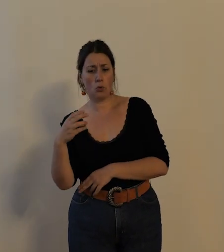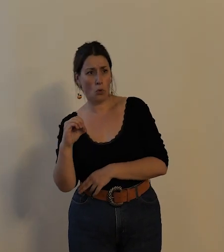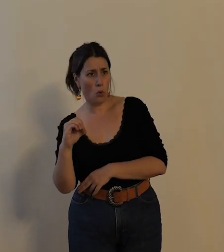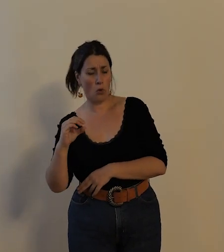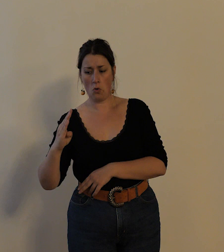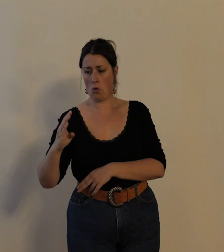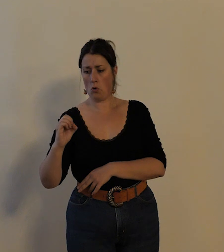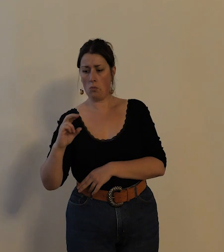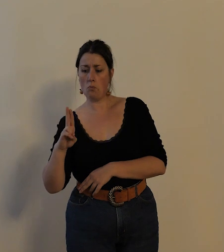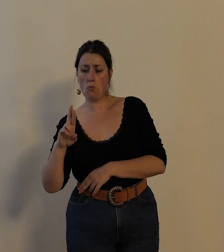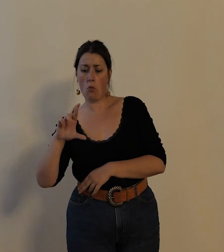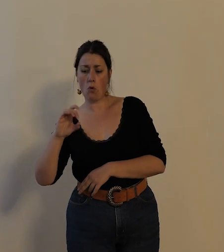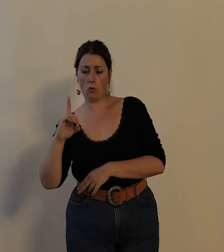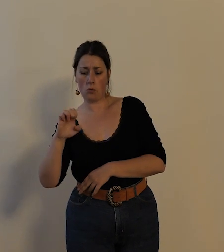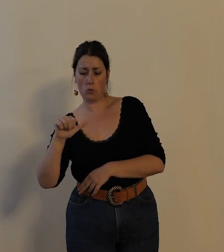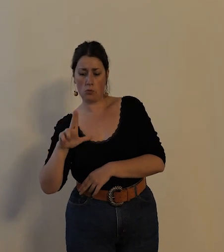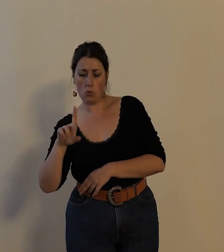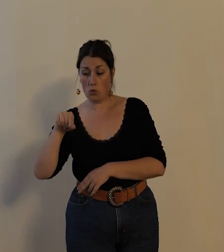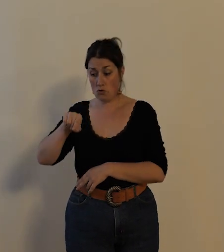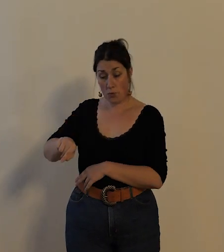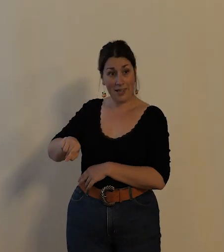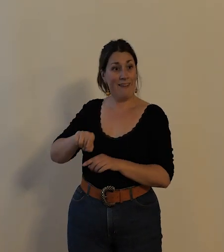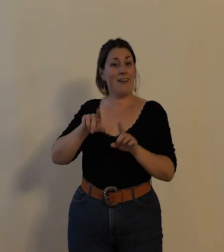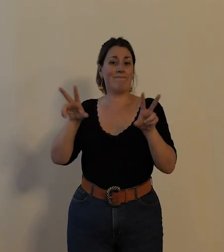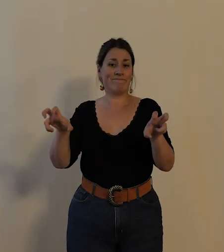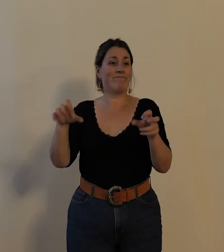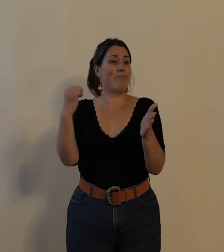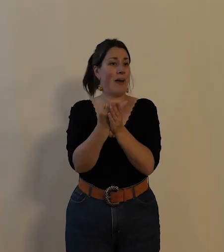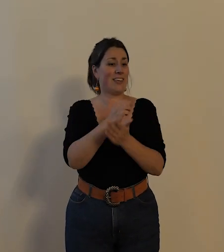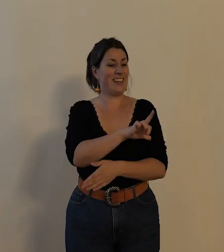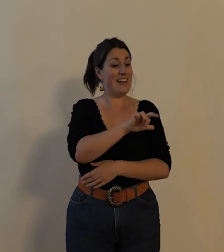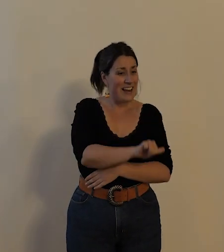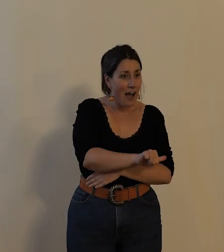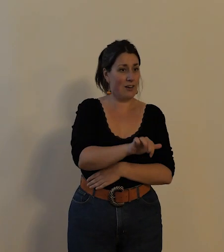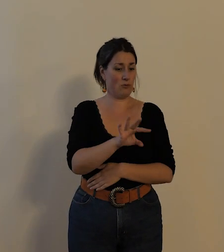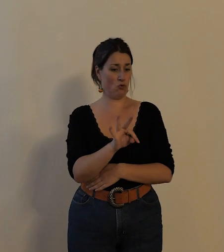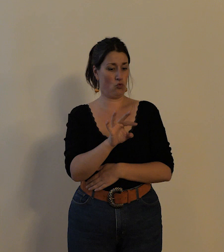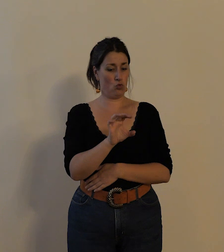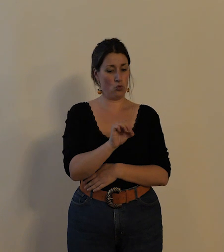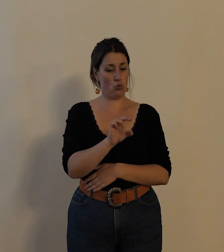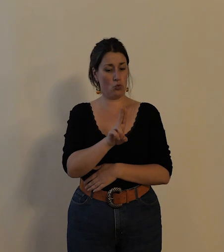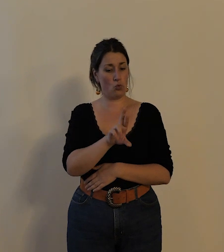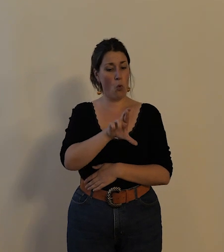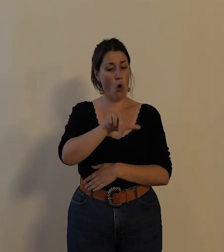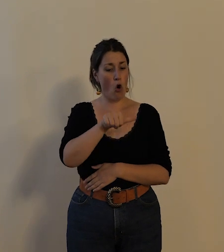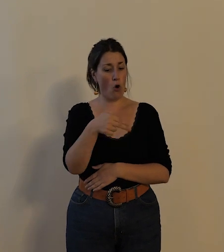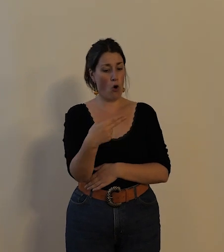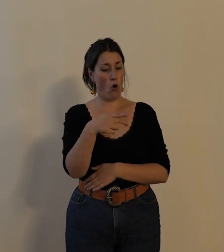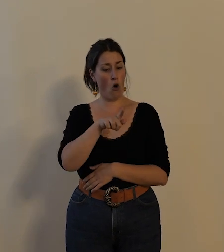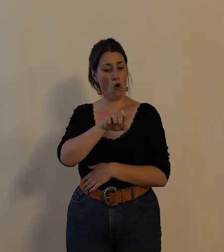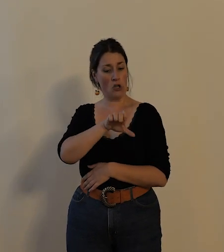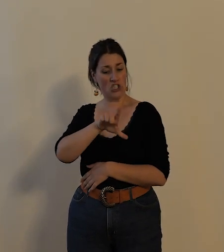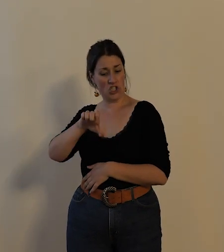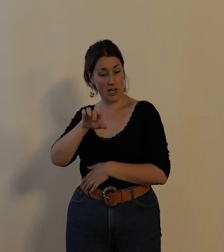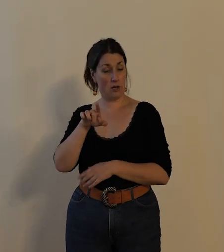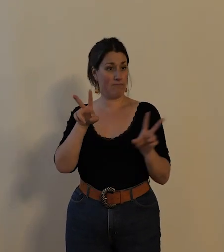de machines sous le nom de la tourangelle je ne pas s'il y a des amateurs de collectionneurs de vélos mais en tout cas s'il